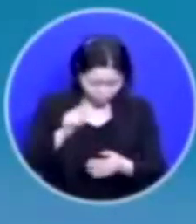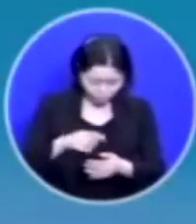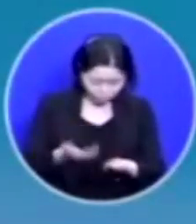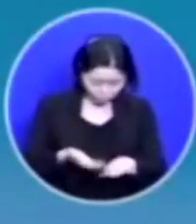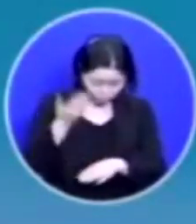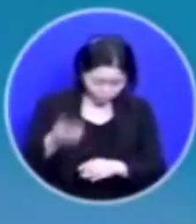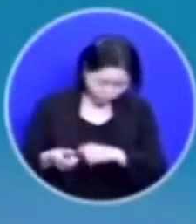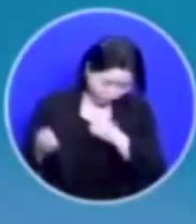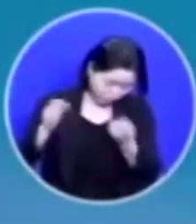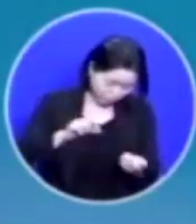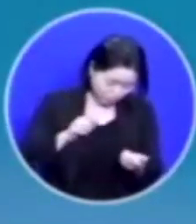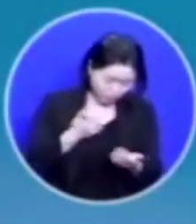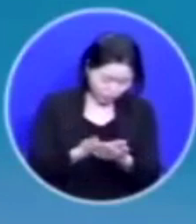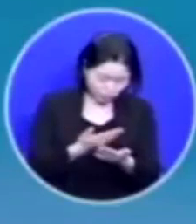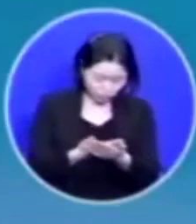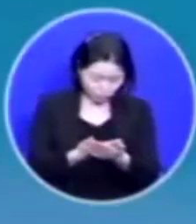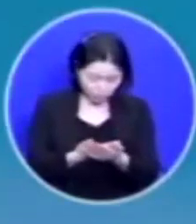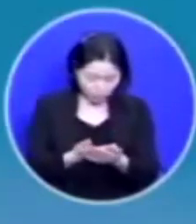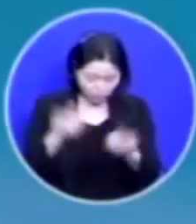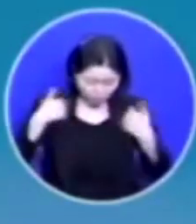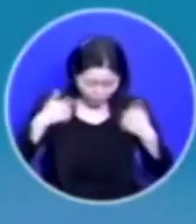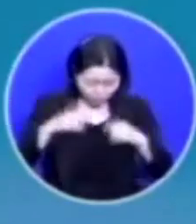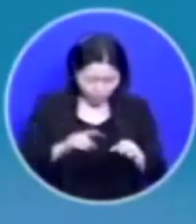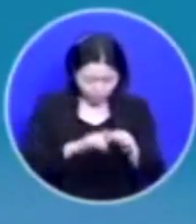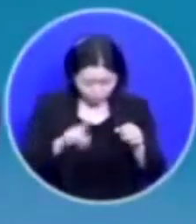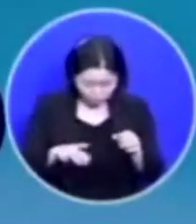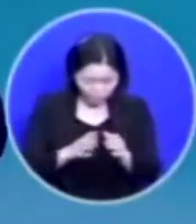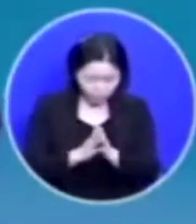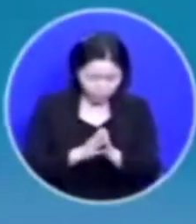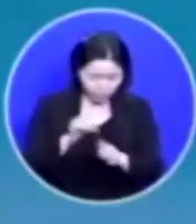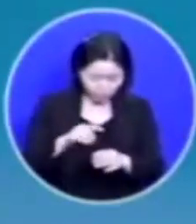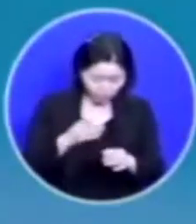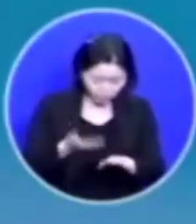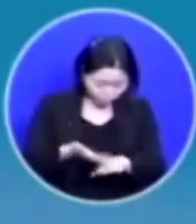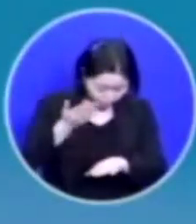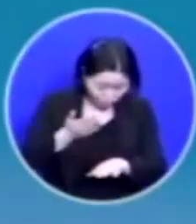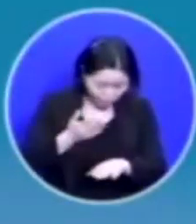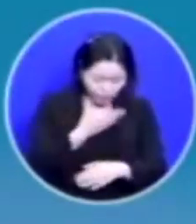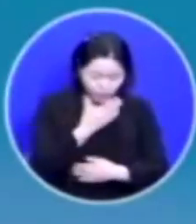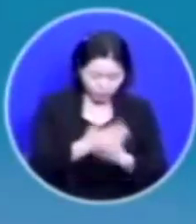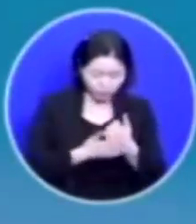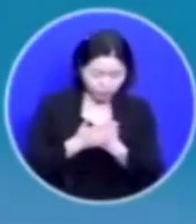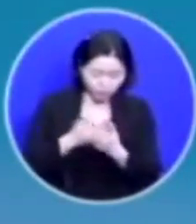온전한 믿음의 십일조 그 위에 하나님 은혜를 도하소서